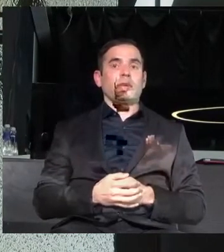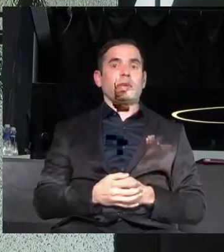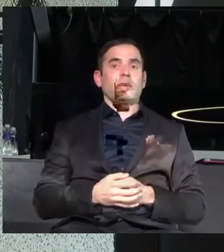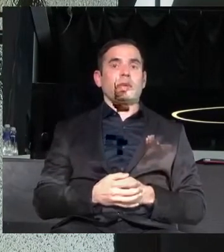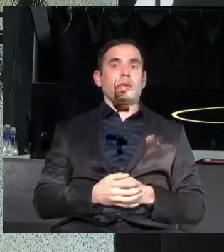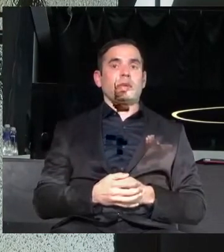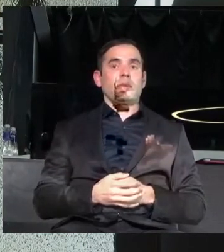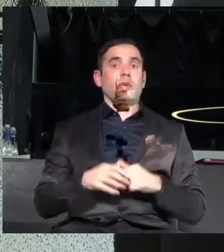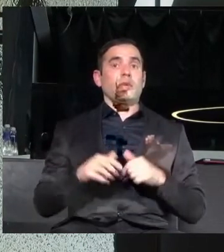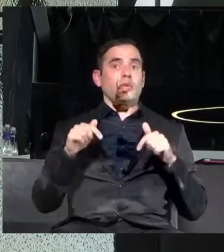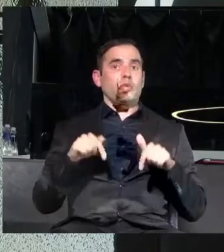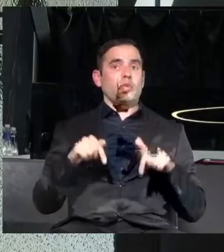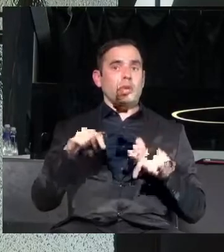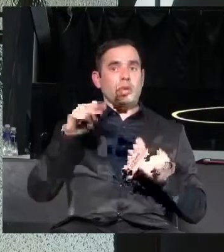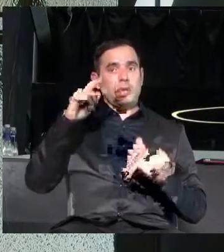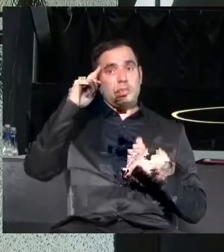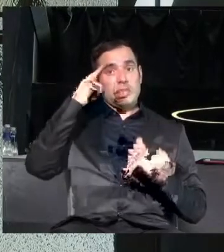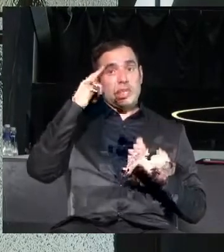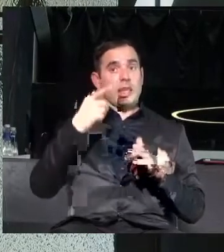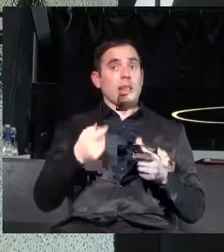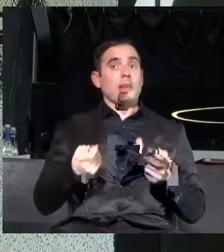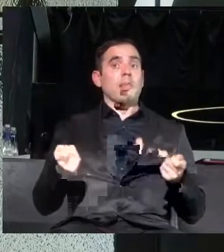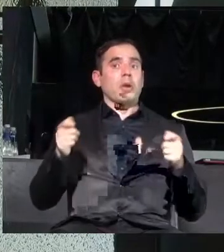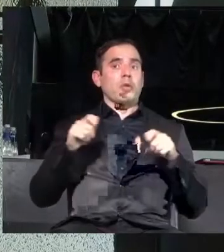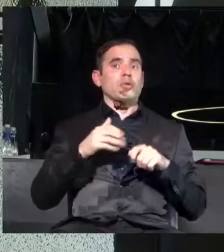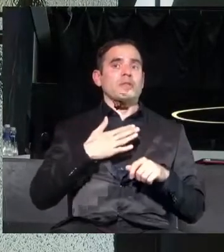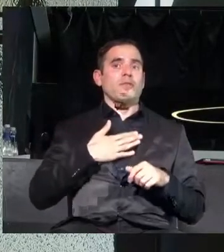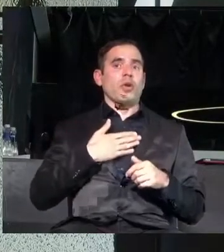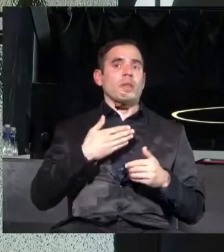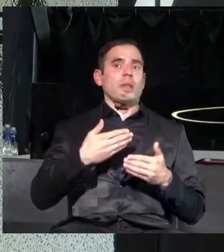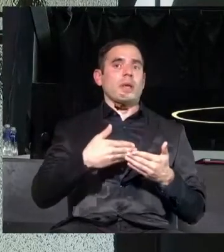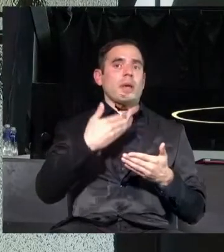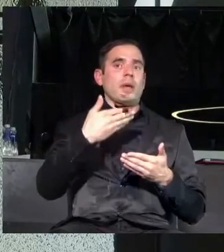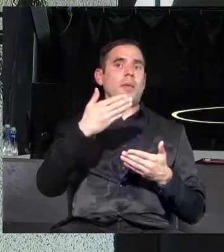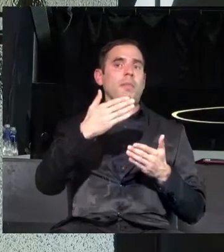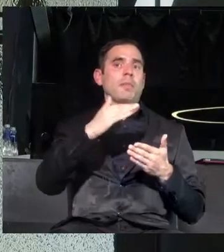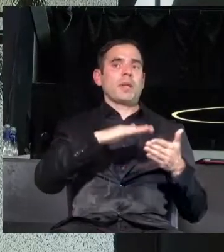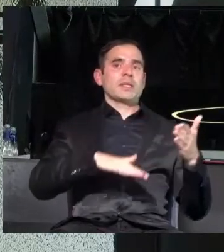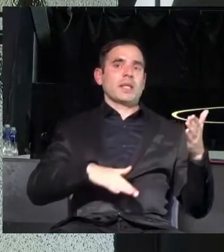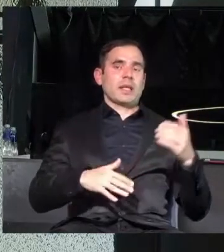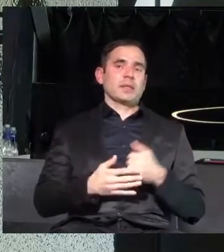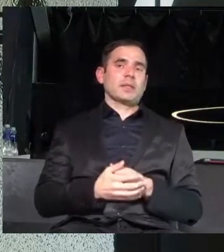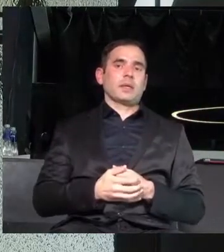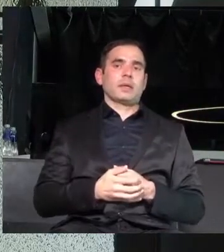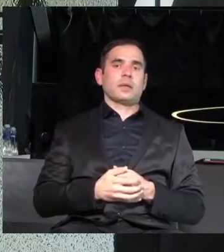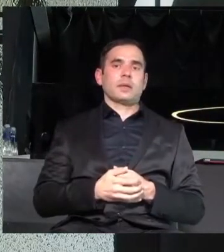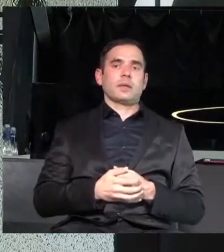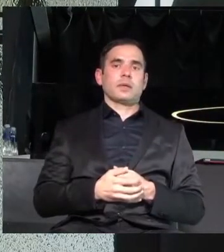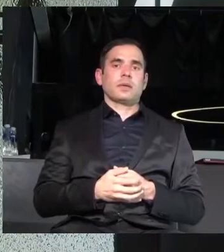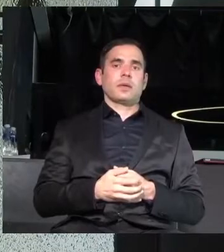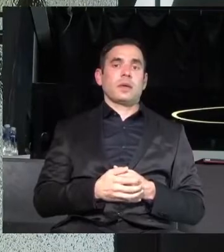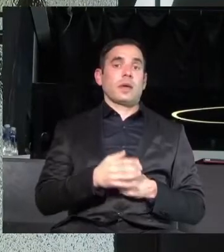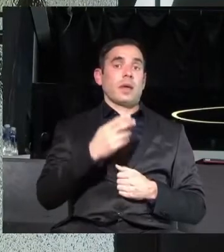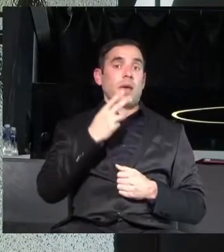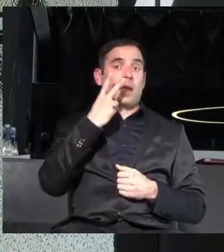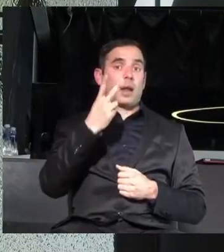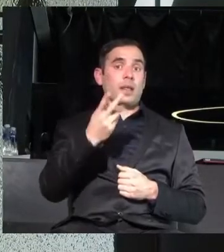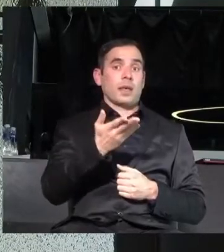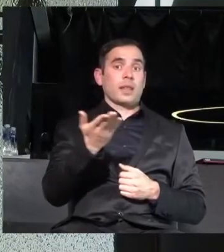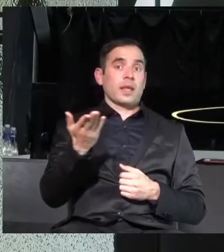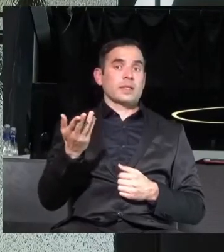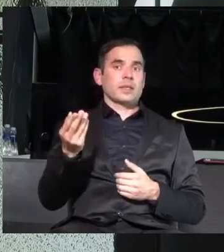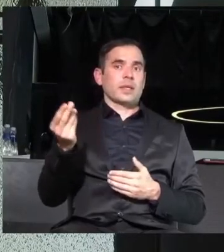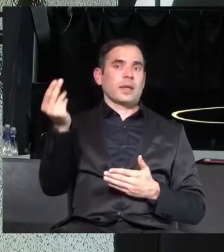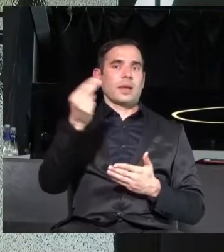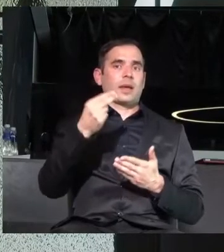и тук мислех да приключа своята презентация, но гледайки тази картинка,